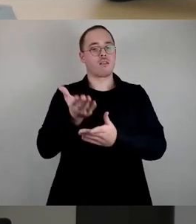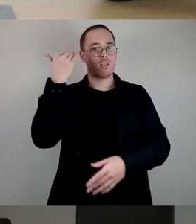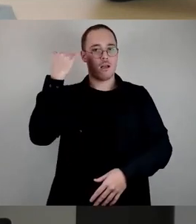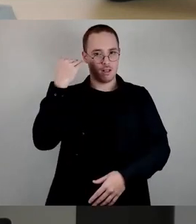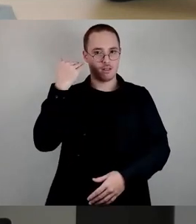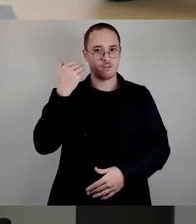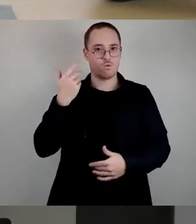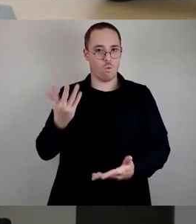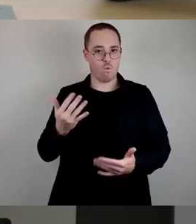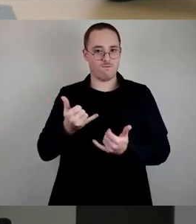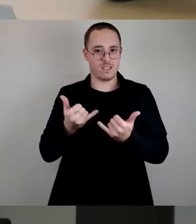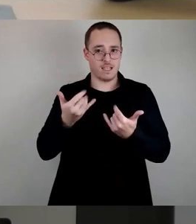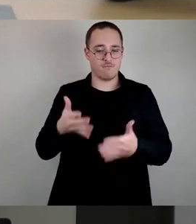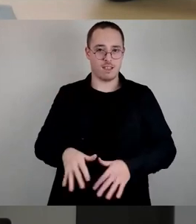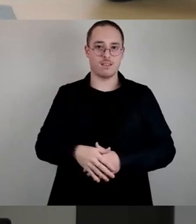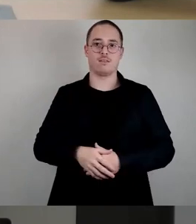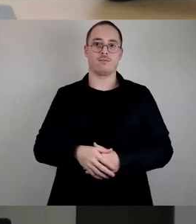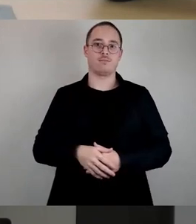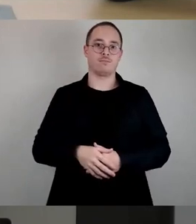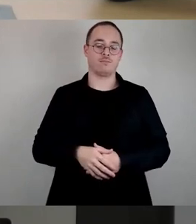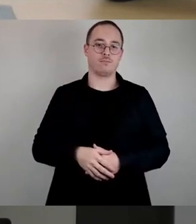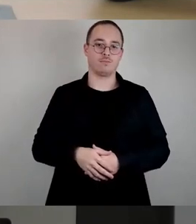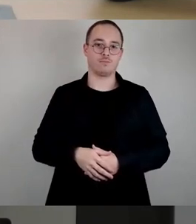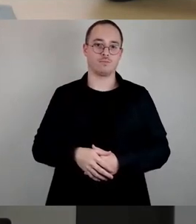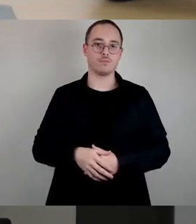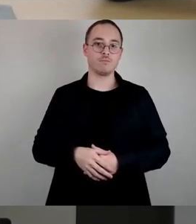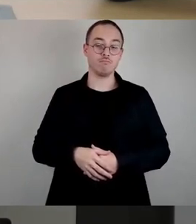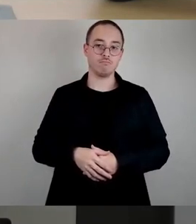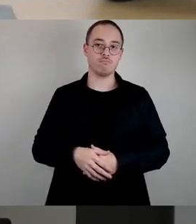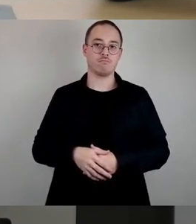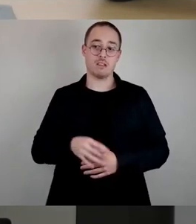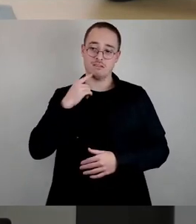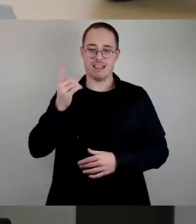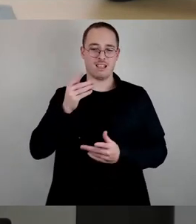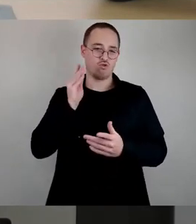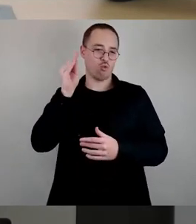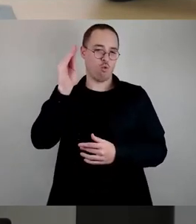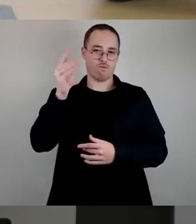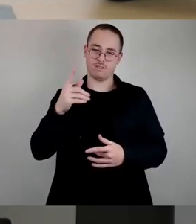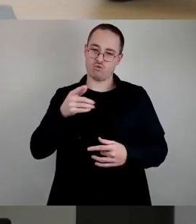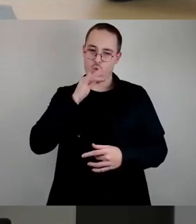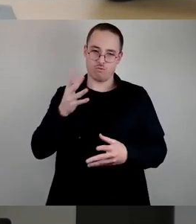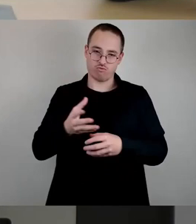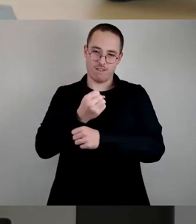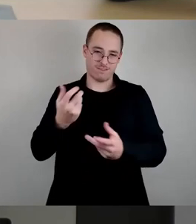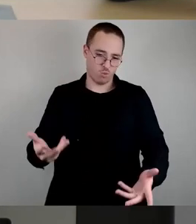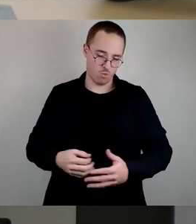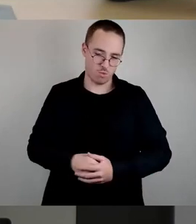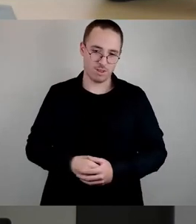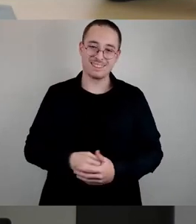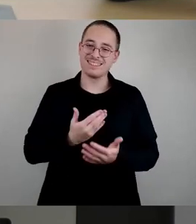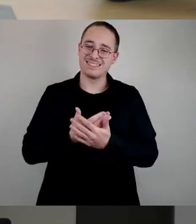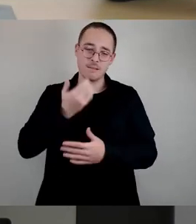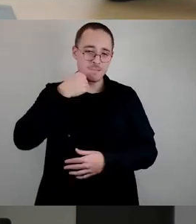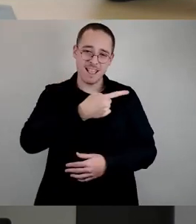nichts Substantielles geschehen sein. Ich appelliere an Sie alle, meine sehr geehrten Damen und Herren, dieses Thema bei den nächsten